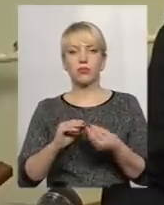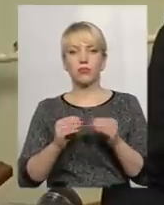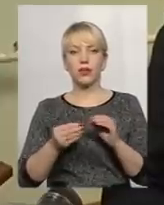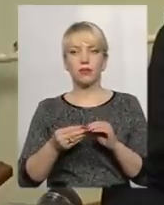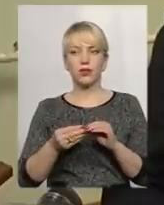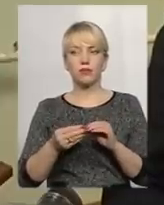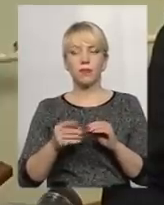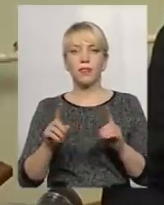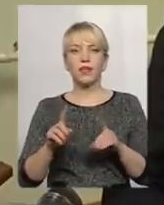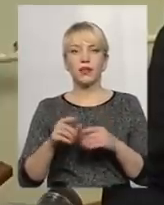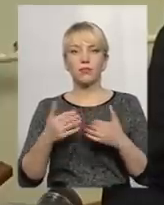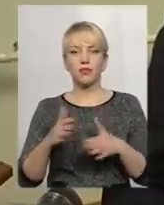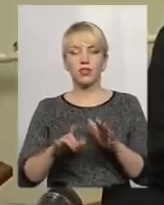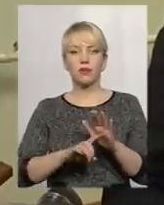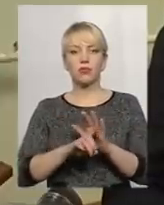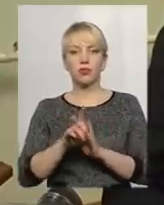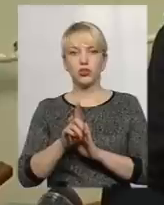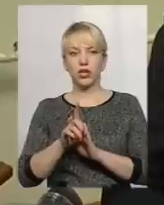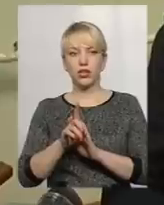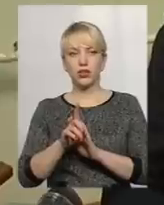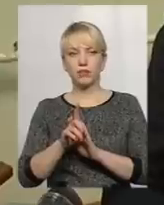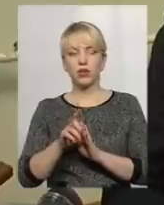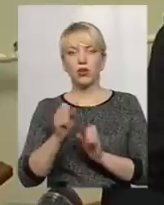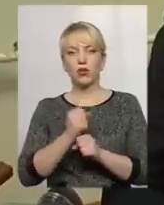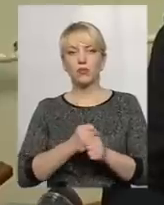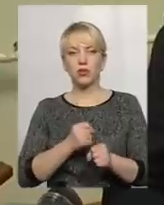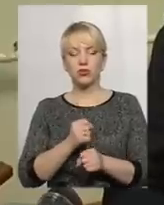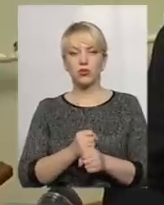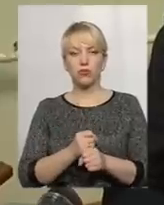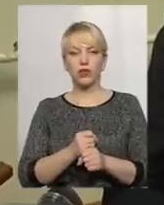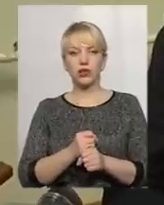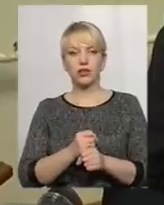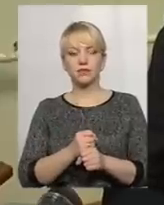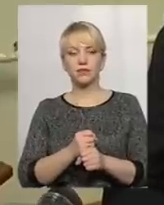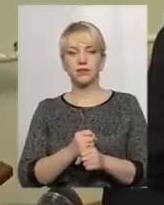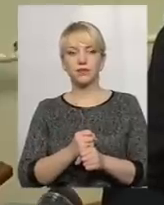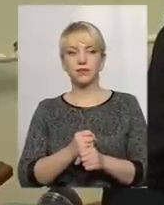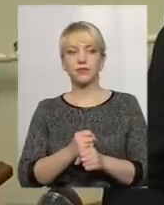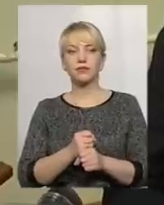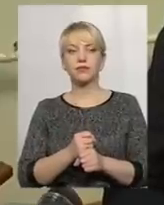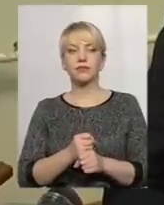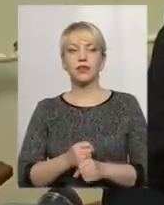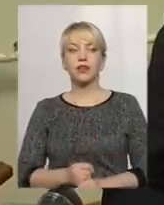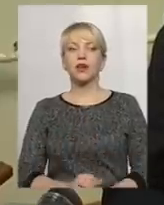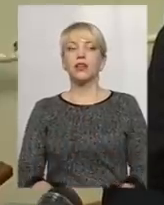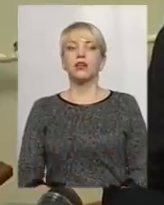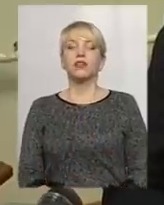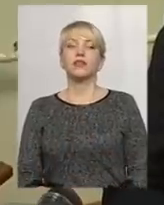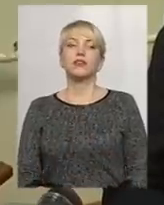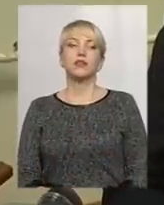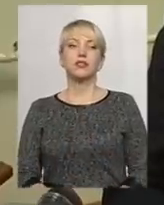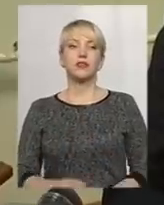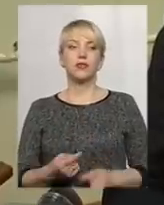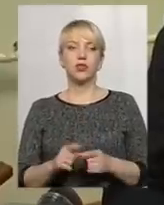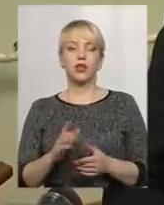ми вже почали опрацьовувати і будемо їх доводити до